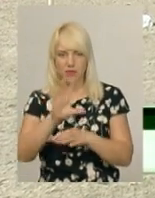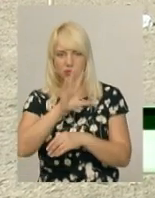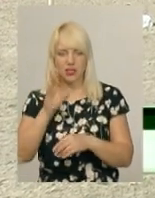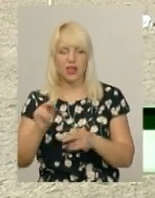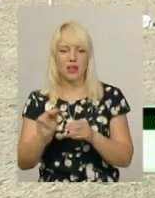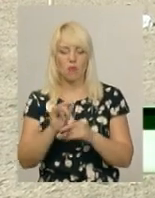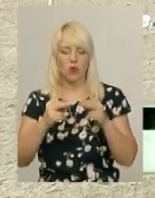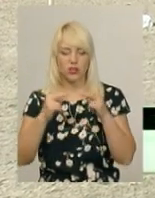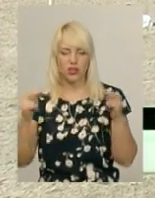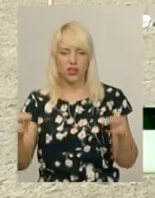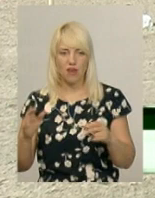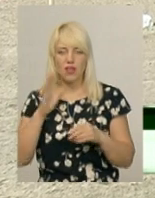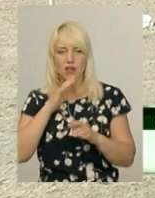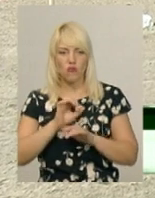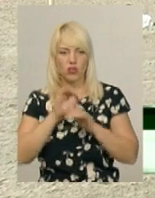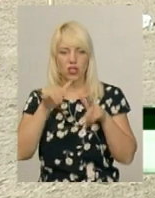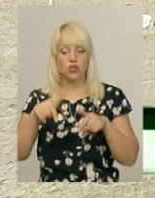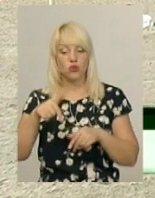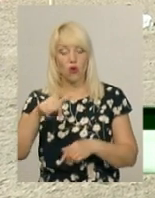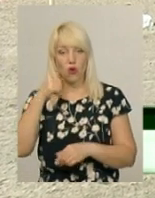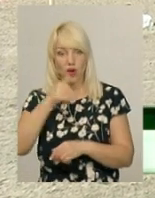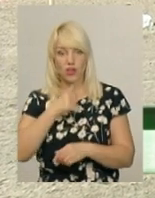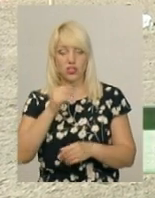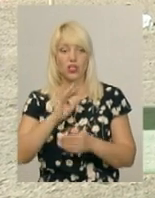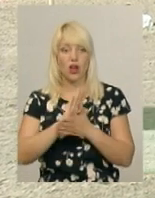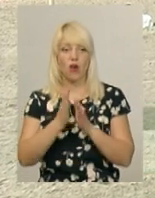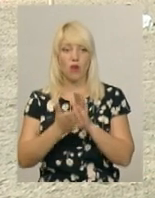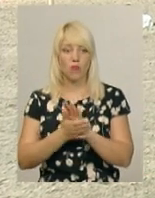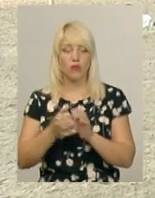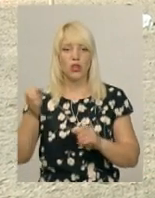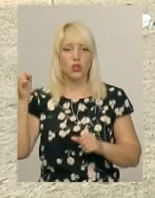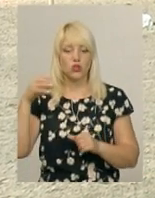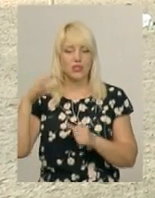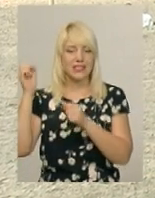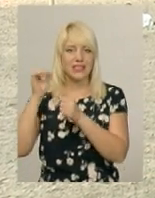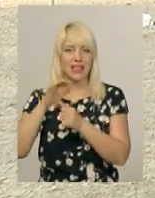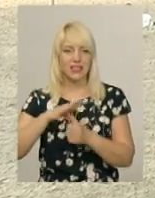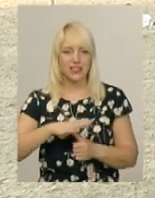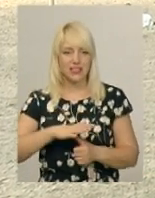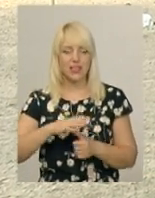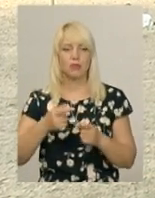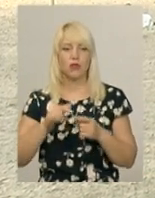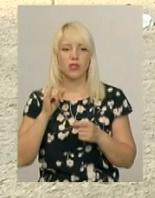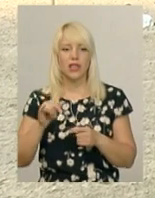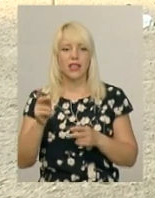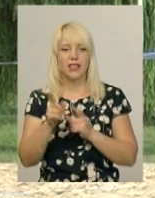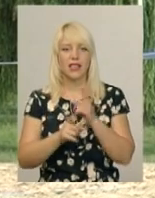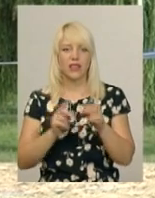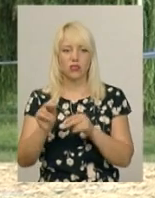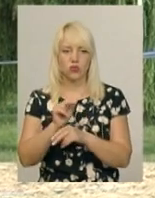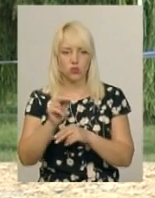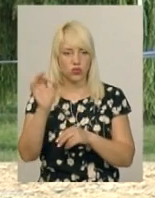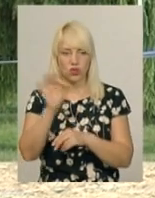питною водою відбувся цьогоріч. А от оновлення сонцезахисних парасолюк та реконструкція туалету ще не відбулася.